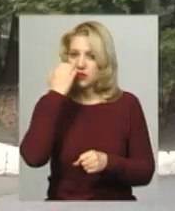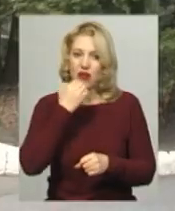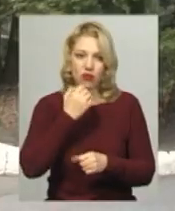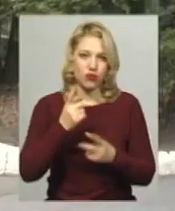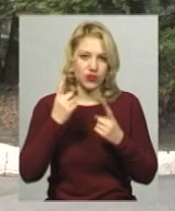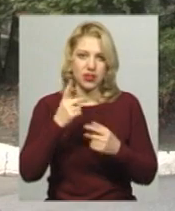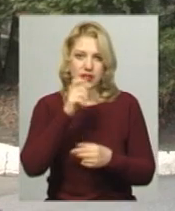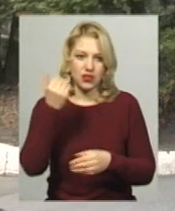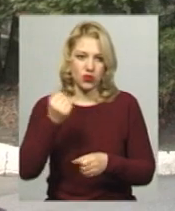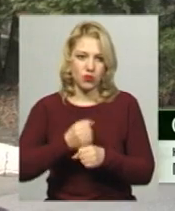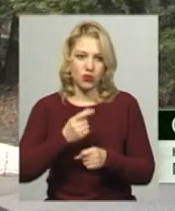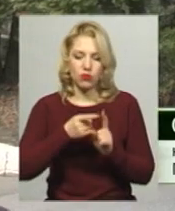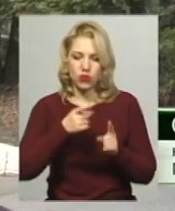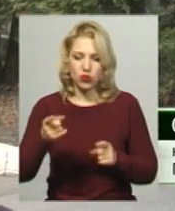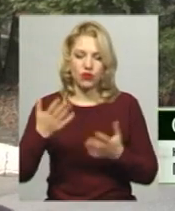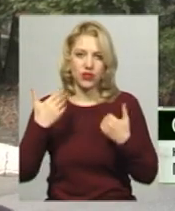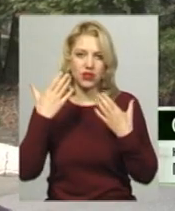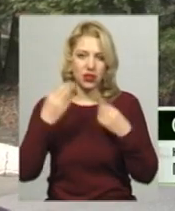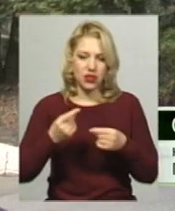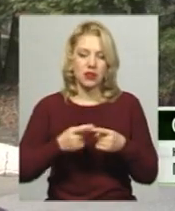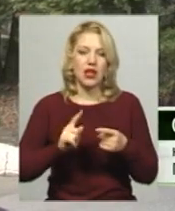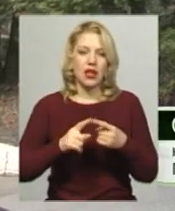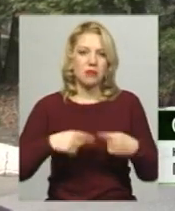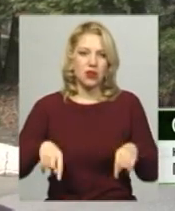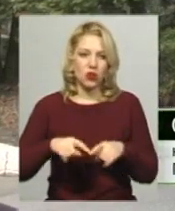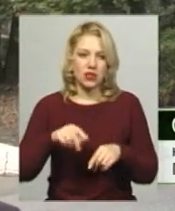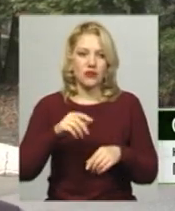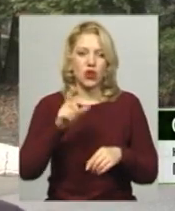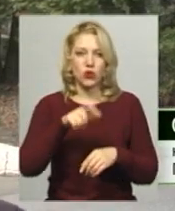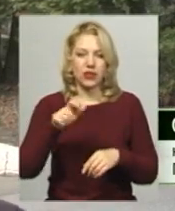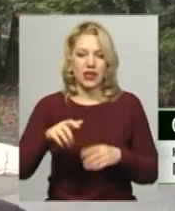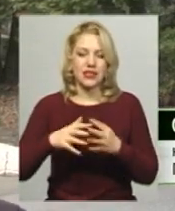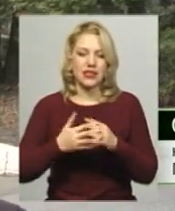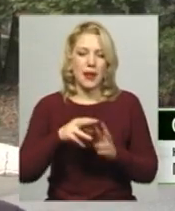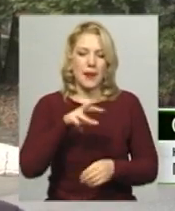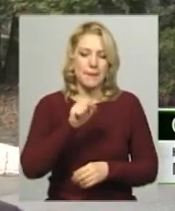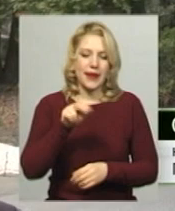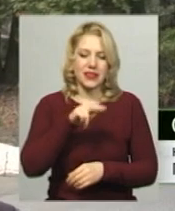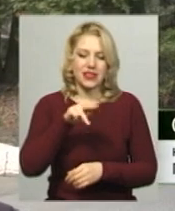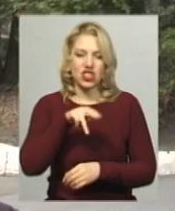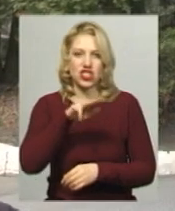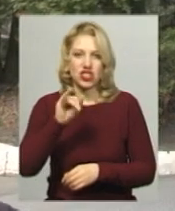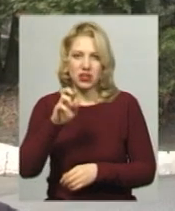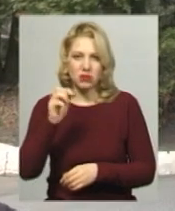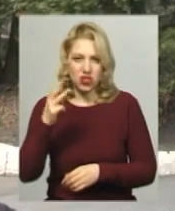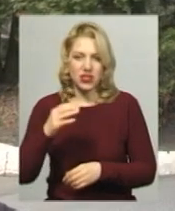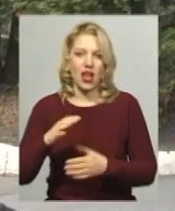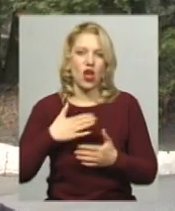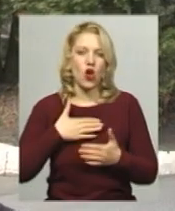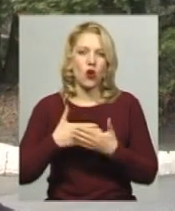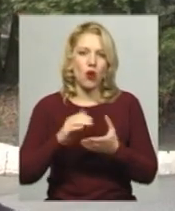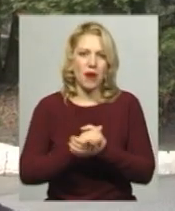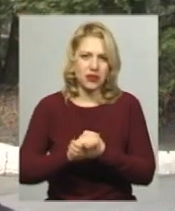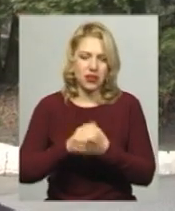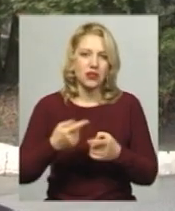Протягом минулих вихідних днів до підрозділів головного управління від громадян, але ще Меджибіжської об'єднаної громади, повідомлень про